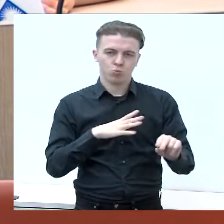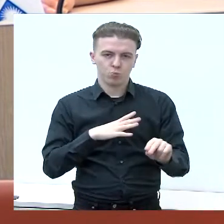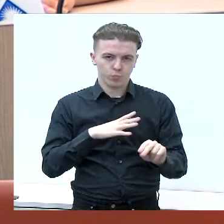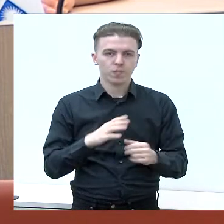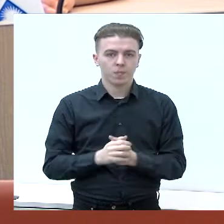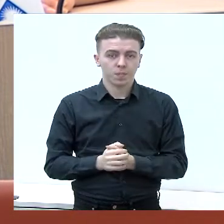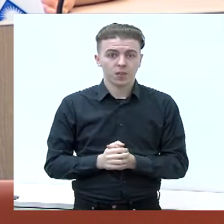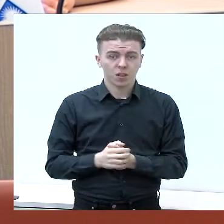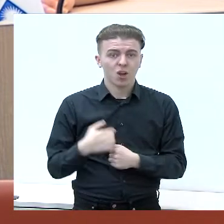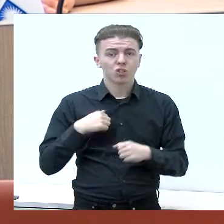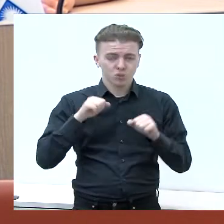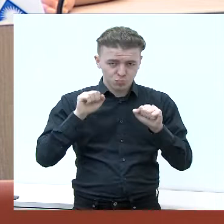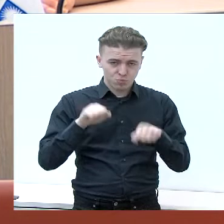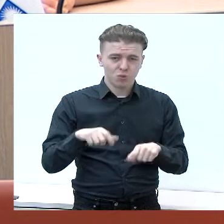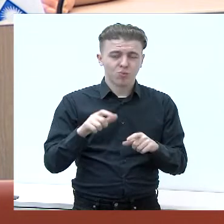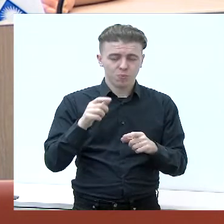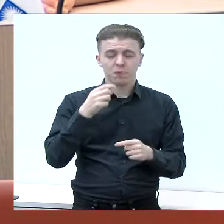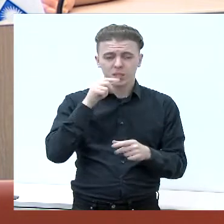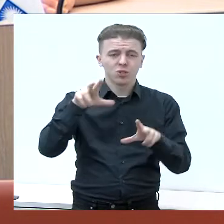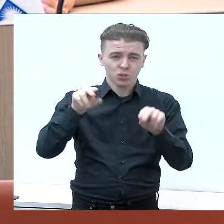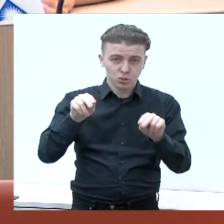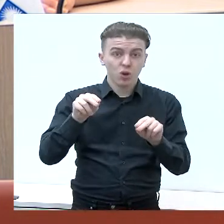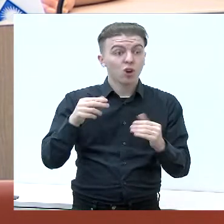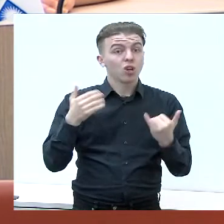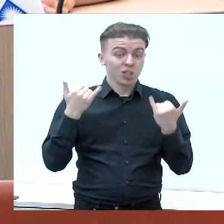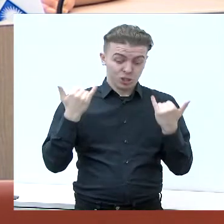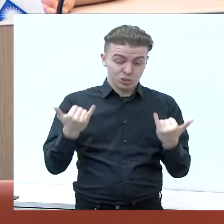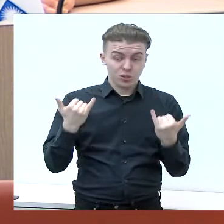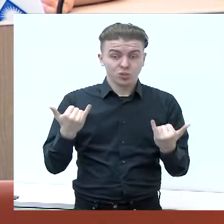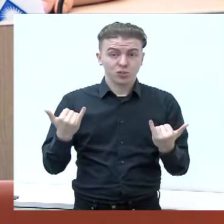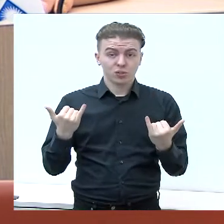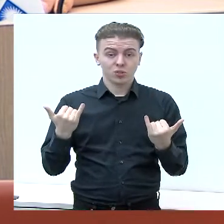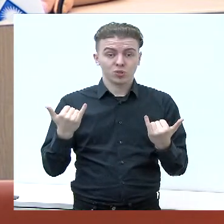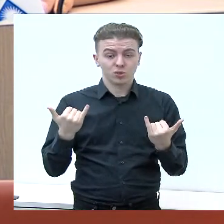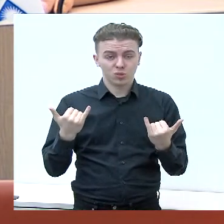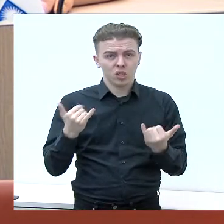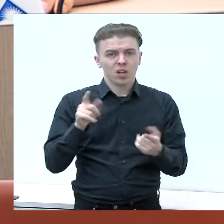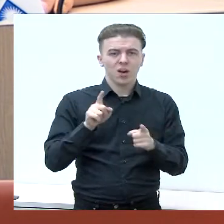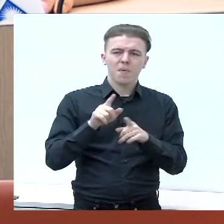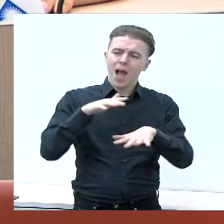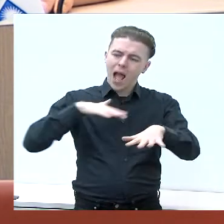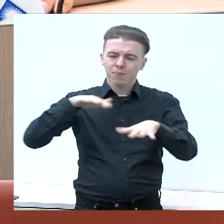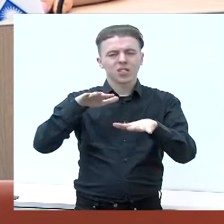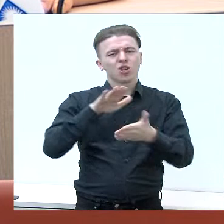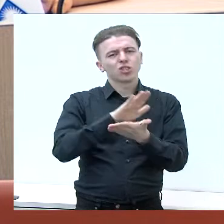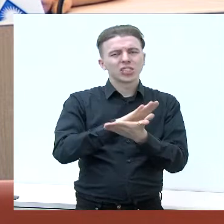galiu patvirtinti, kad nėra taip pas mus šiandieną švaryta aplinka